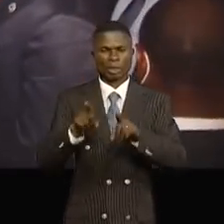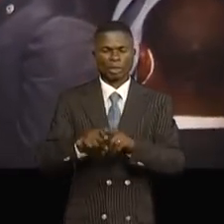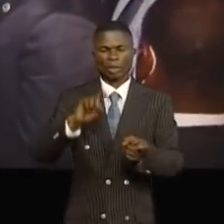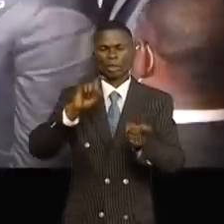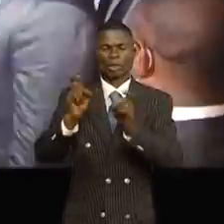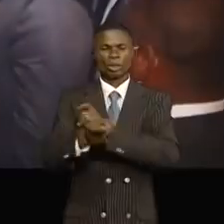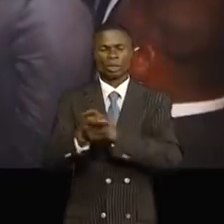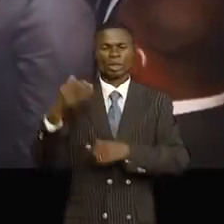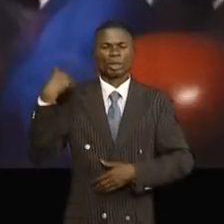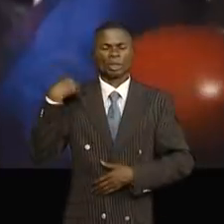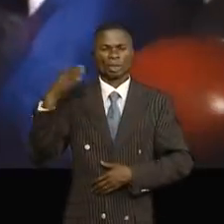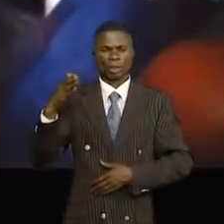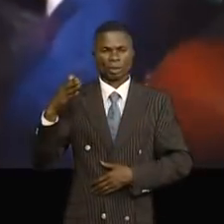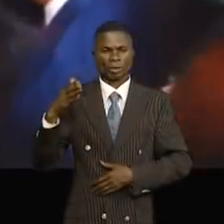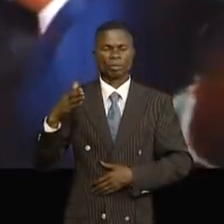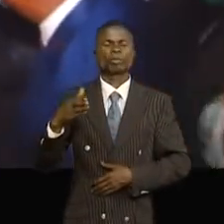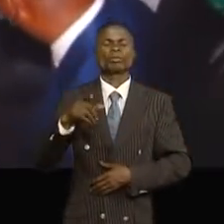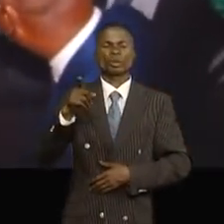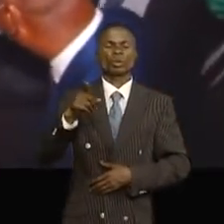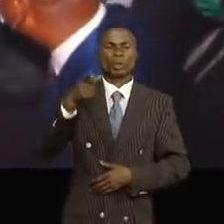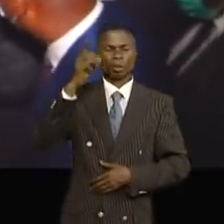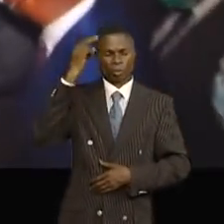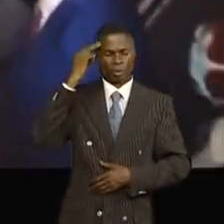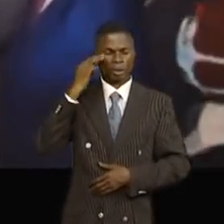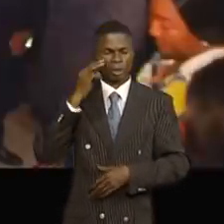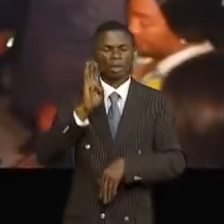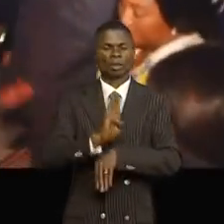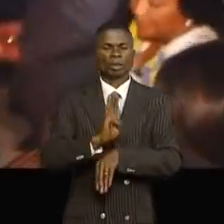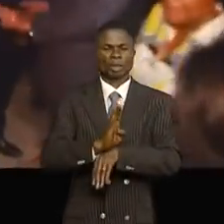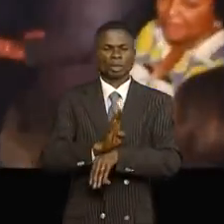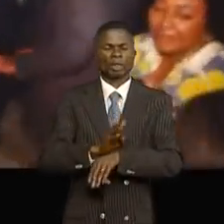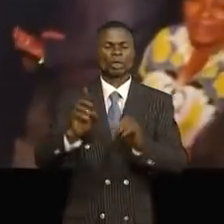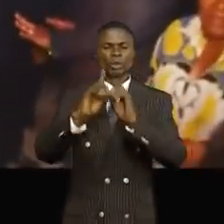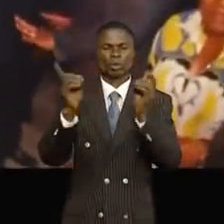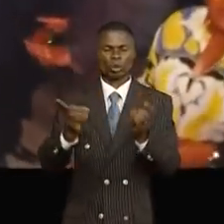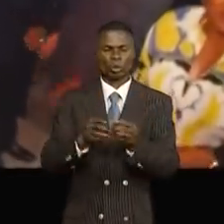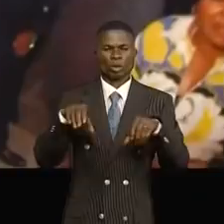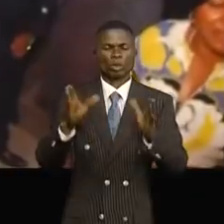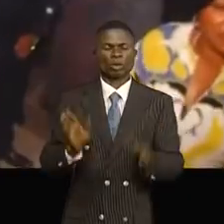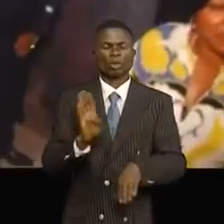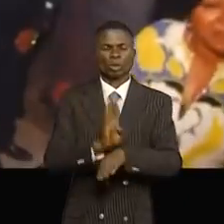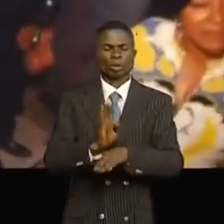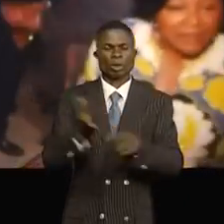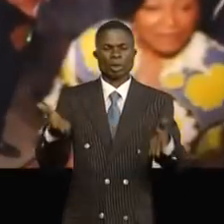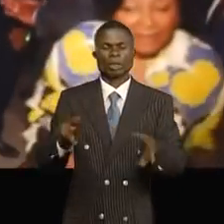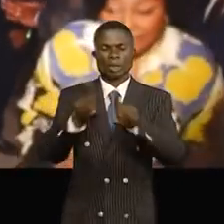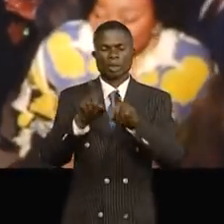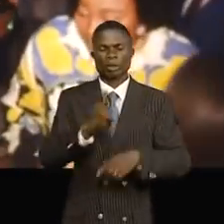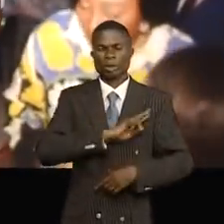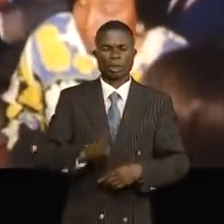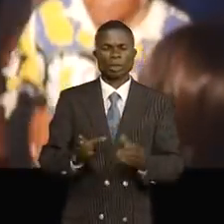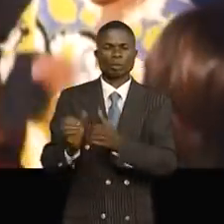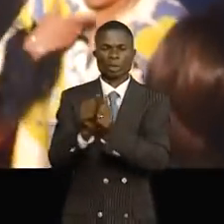réforme de l'état, firmé à ESA à la tête d'une délégation d'officiels de Congo-Brazzaville et de la RDC.